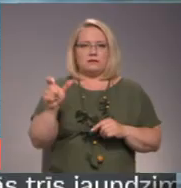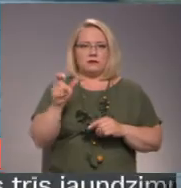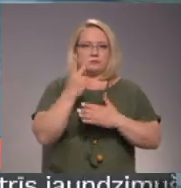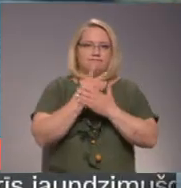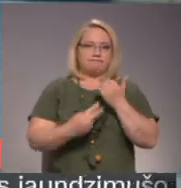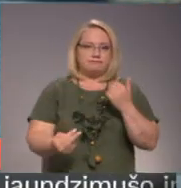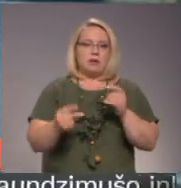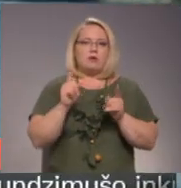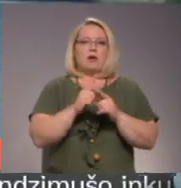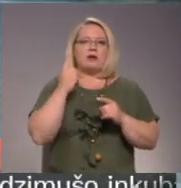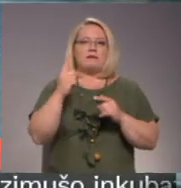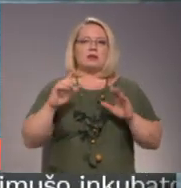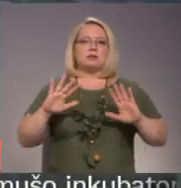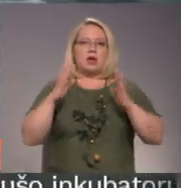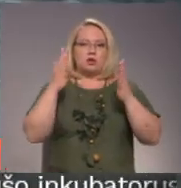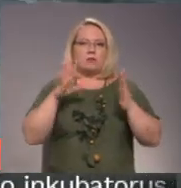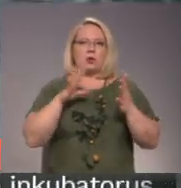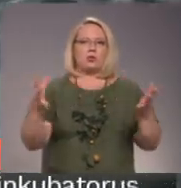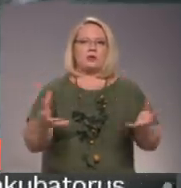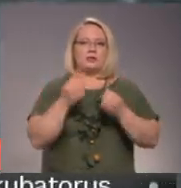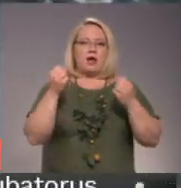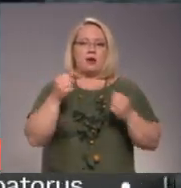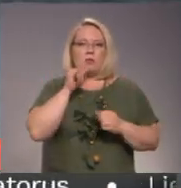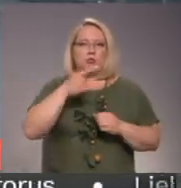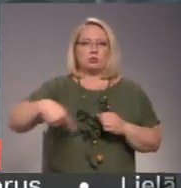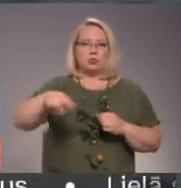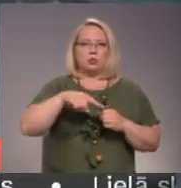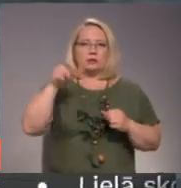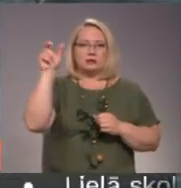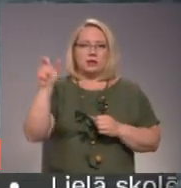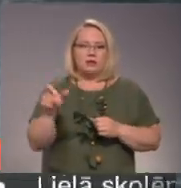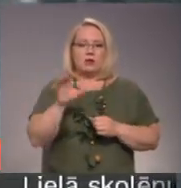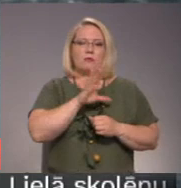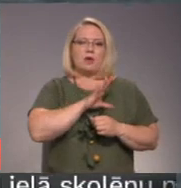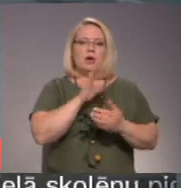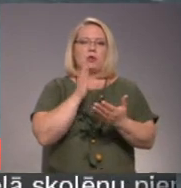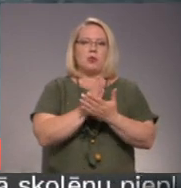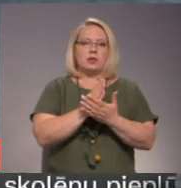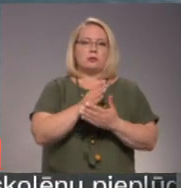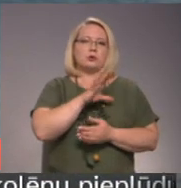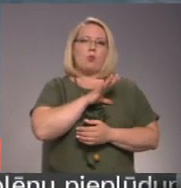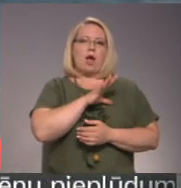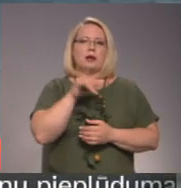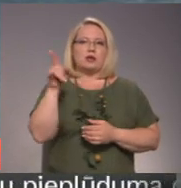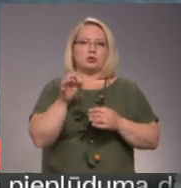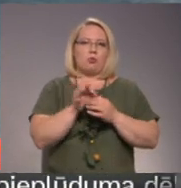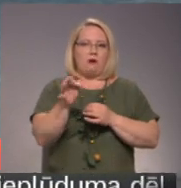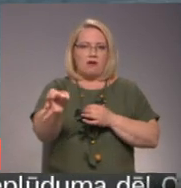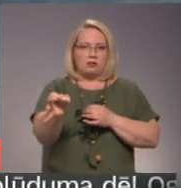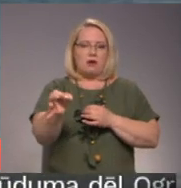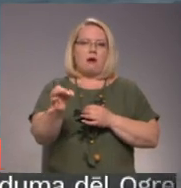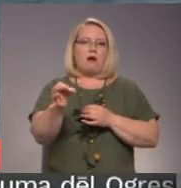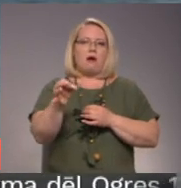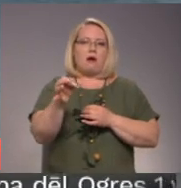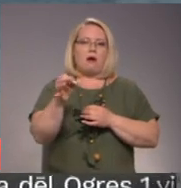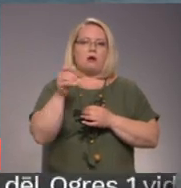gadījums bija, kur izglābt cilvēks uz udenes. Bija notikums ogaras novada. Udenes